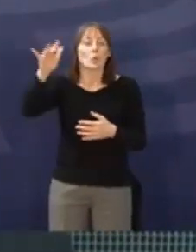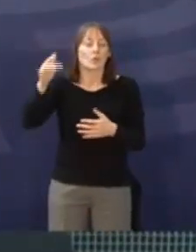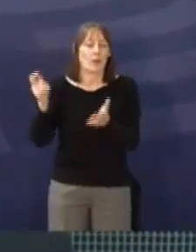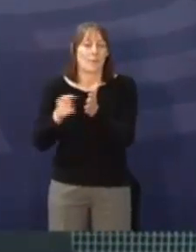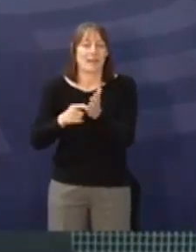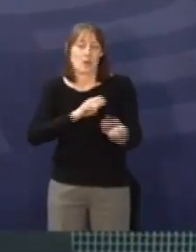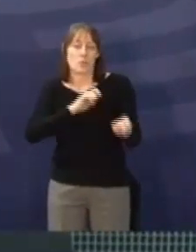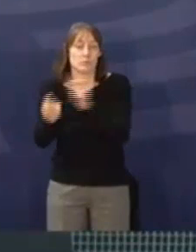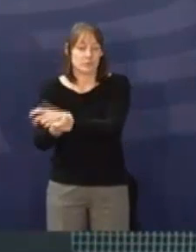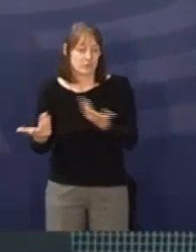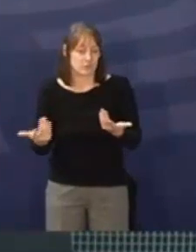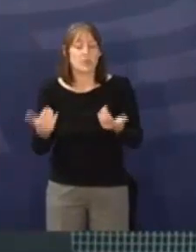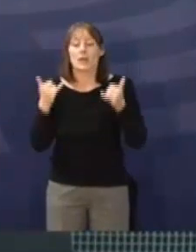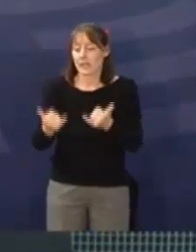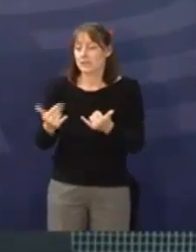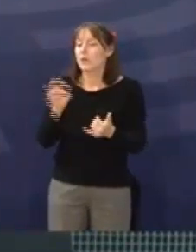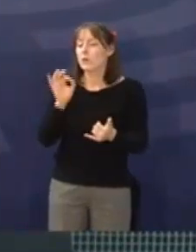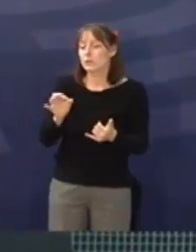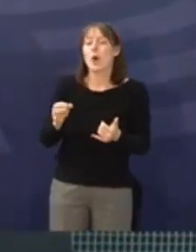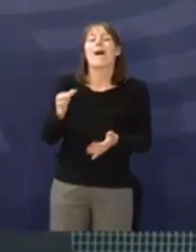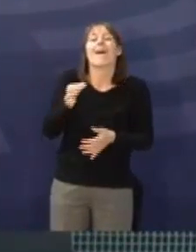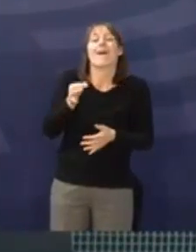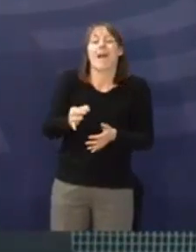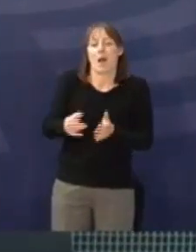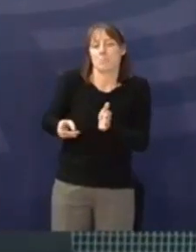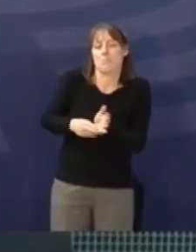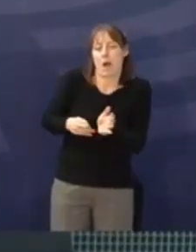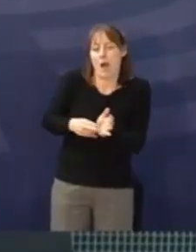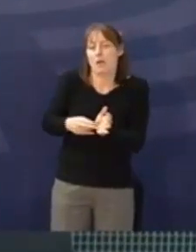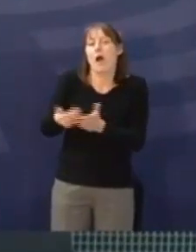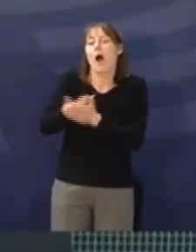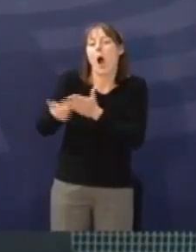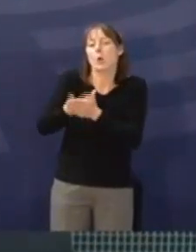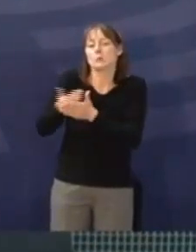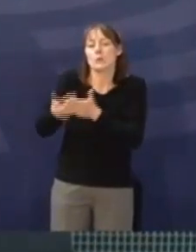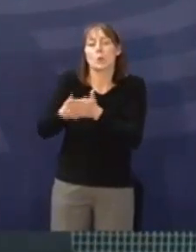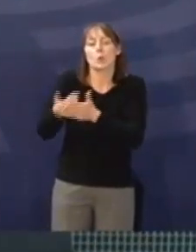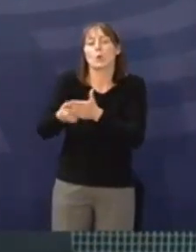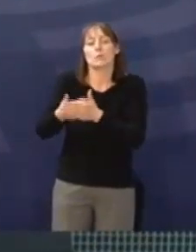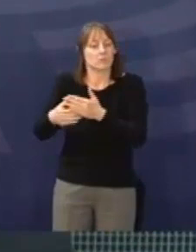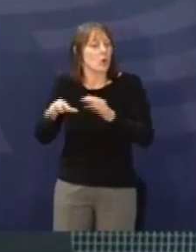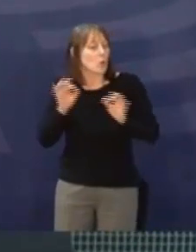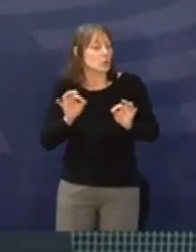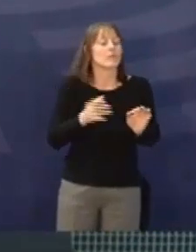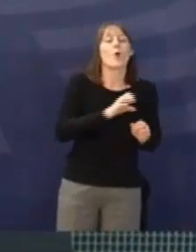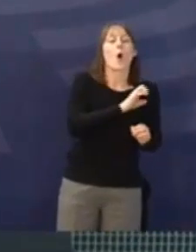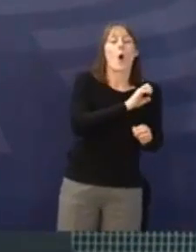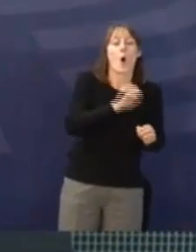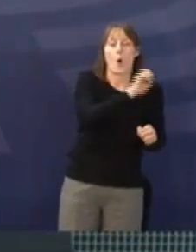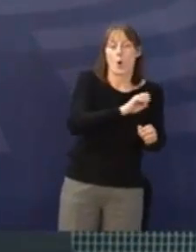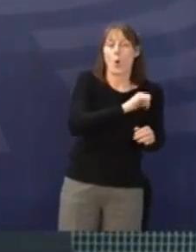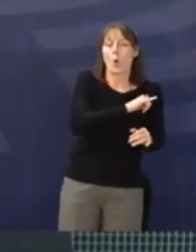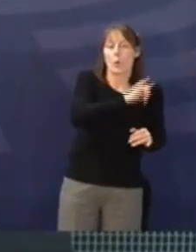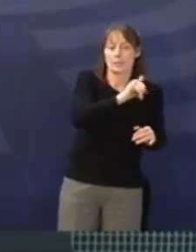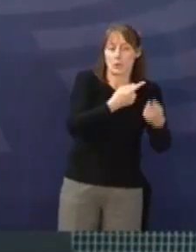gibt jetzt schon eine teurere Ausbildung für die eigentliche Kernmarke und eine billigere für Eurowings und andere Töchter. Wenn jetzt ein Schnitt gemacht